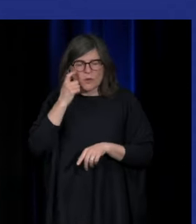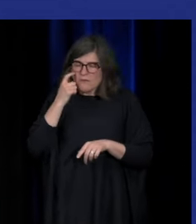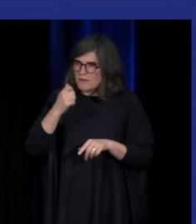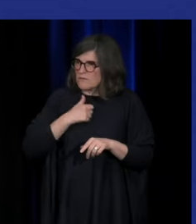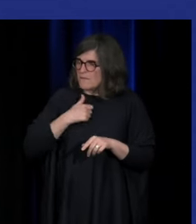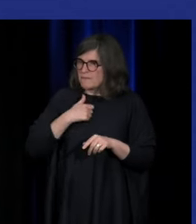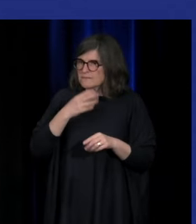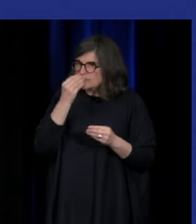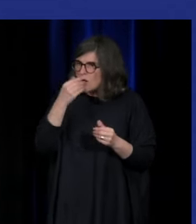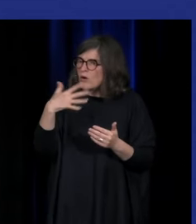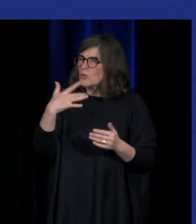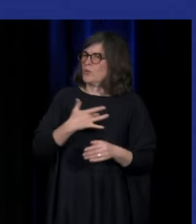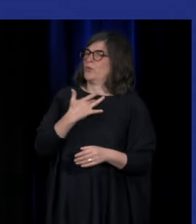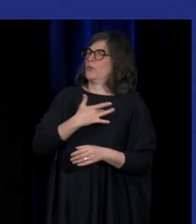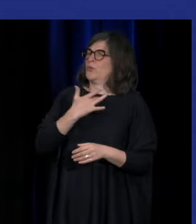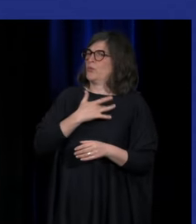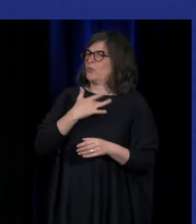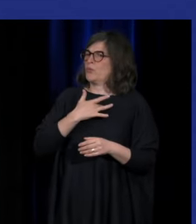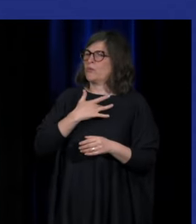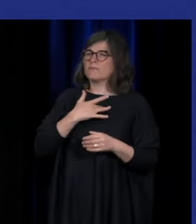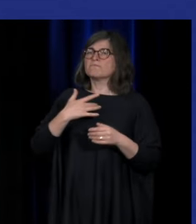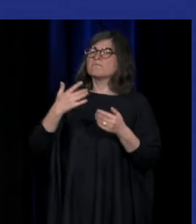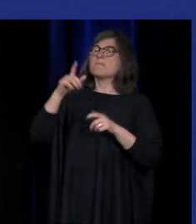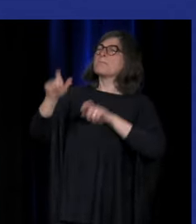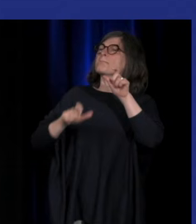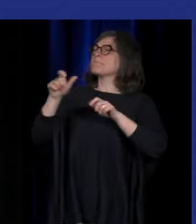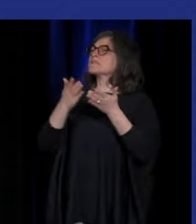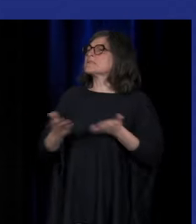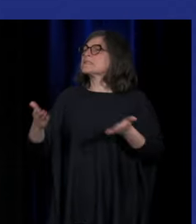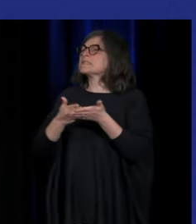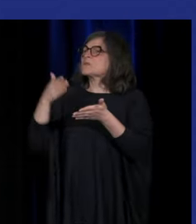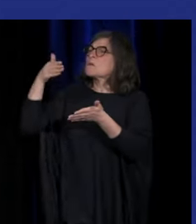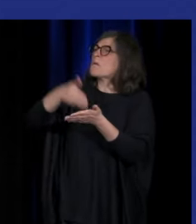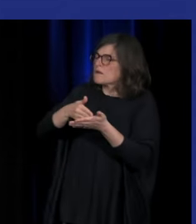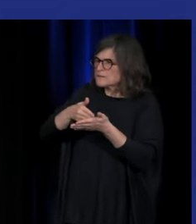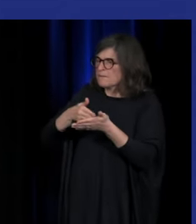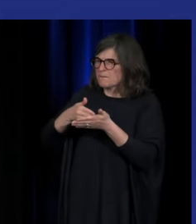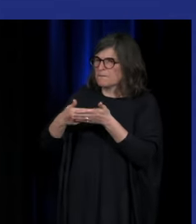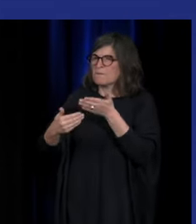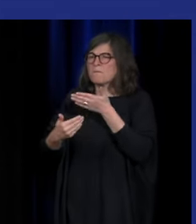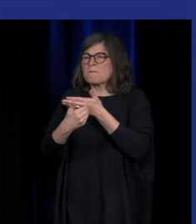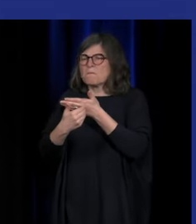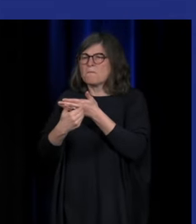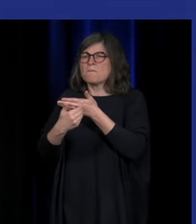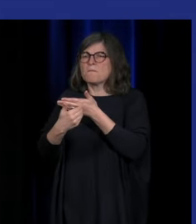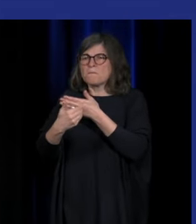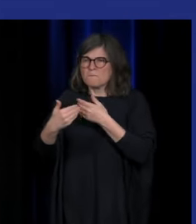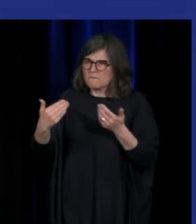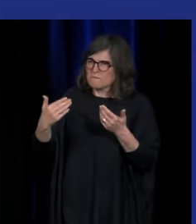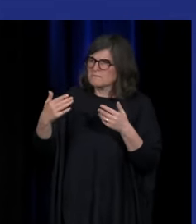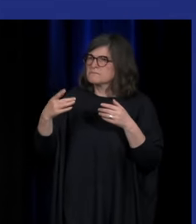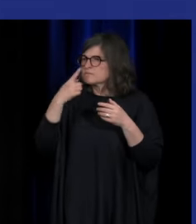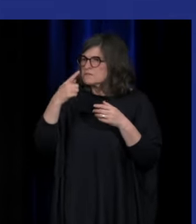de constater que cette grande catégorie des personnes handicapées qui s'est imposée finalement de manière unifiée entre